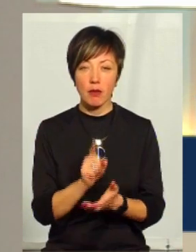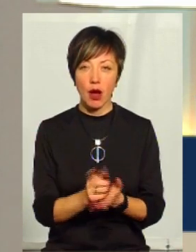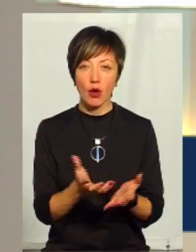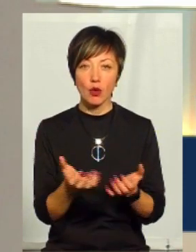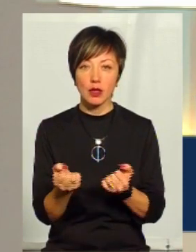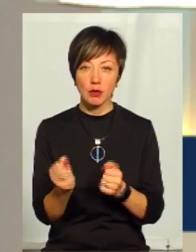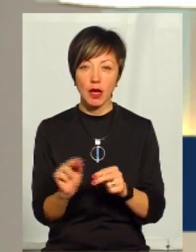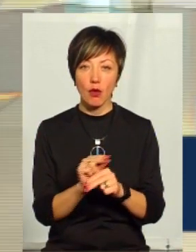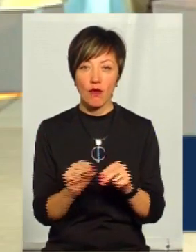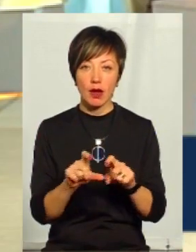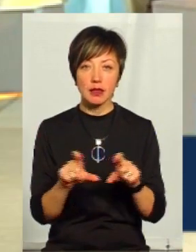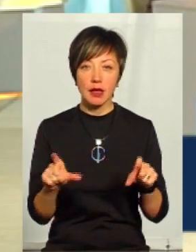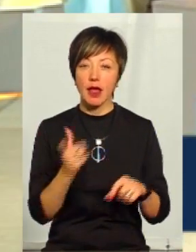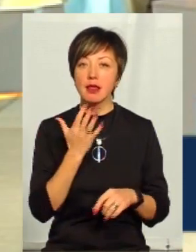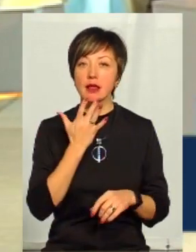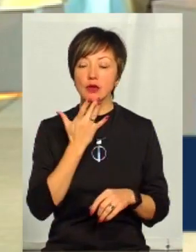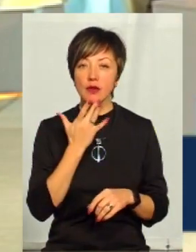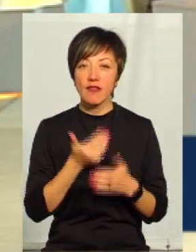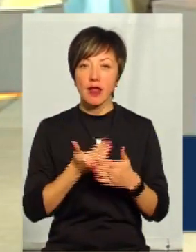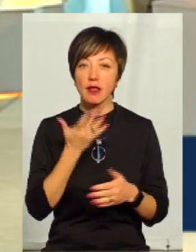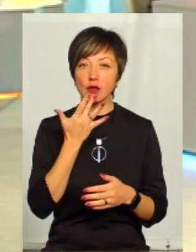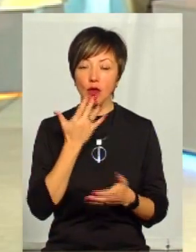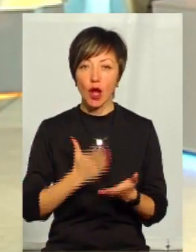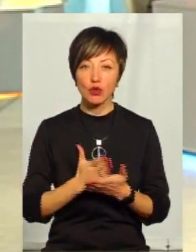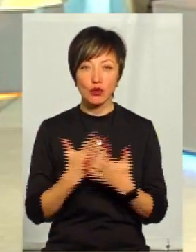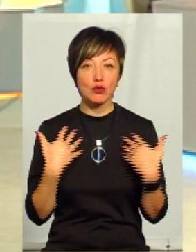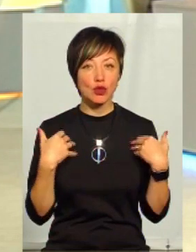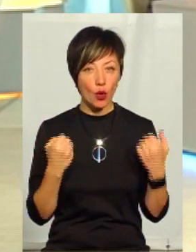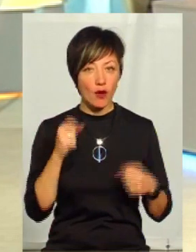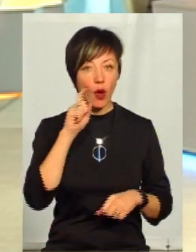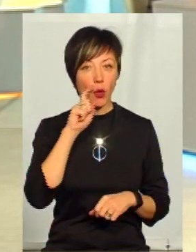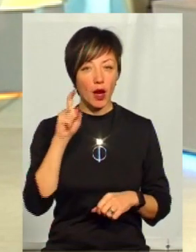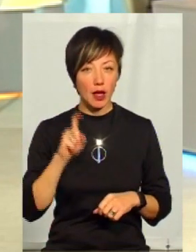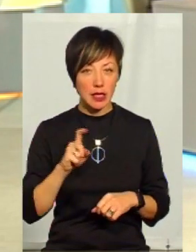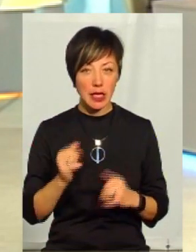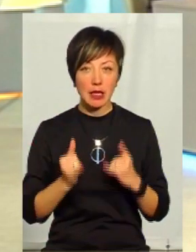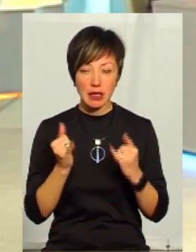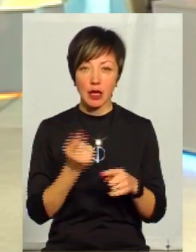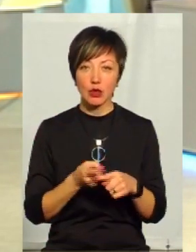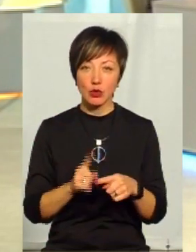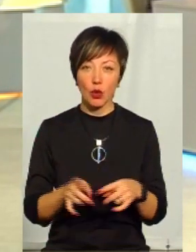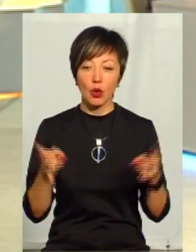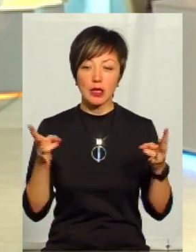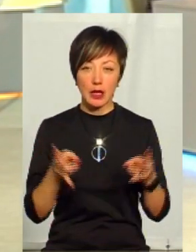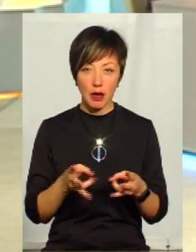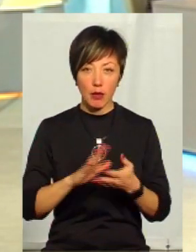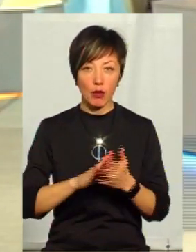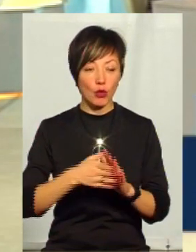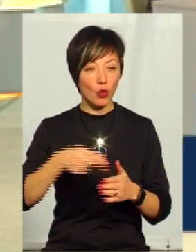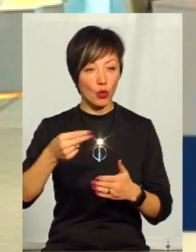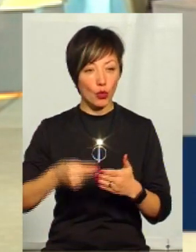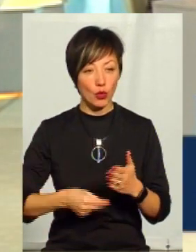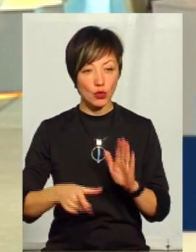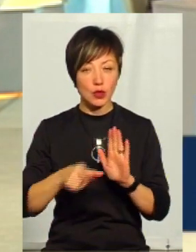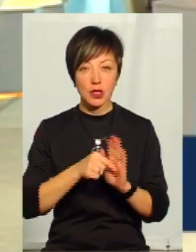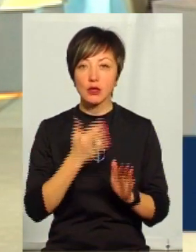лікувальні заклади від Національної служби здоров'я України. Для цього треба укласти угоду